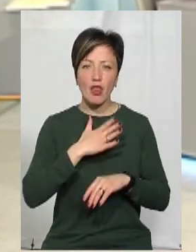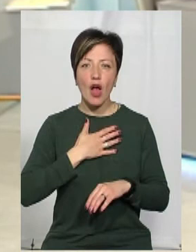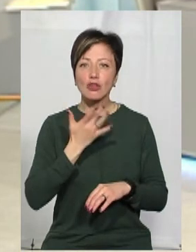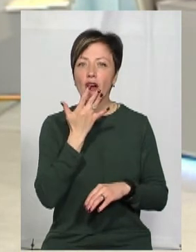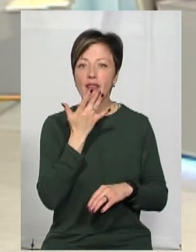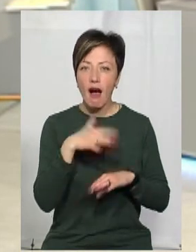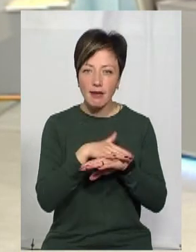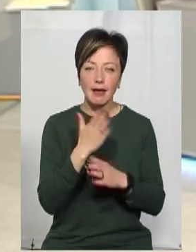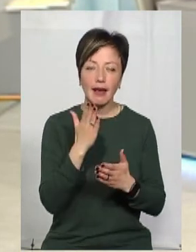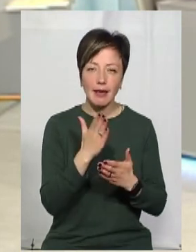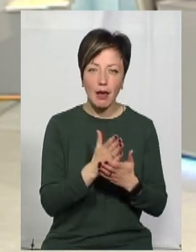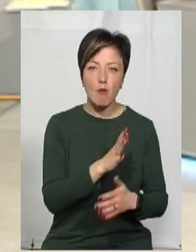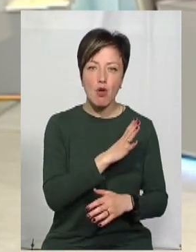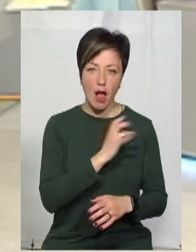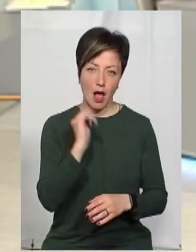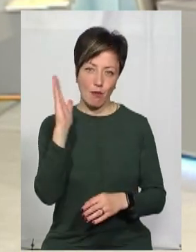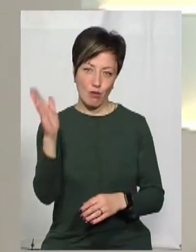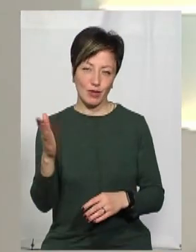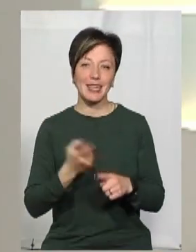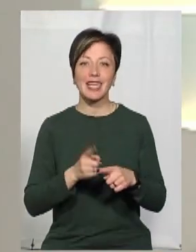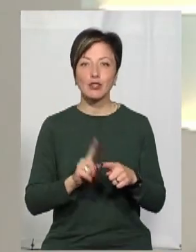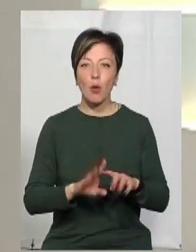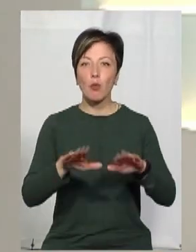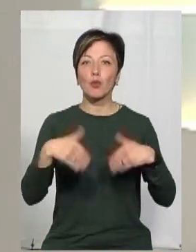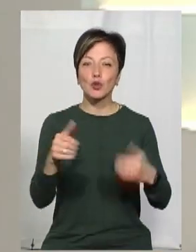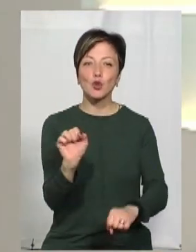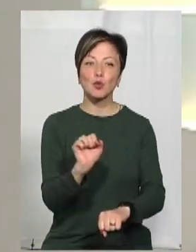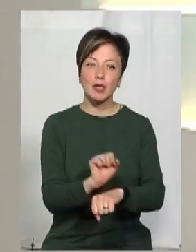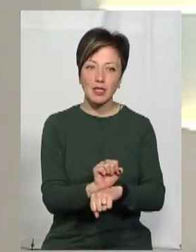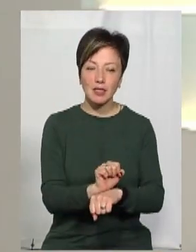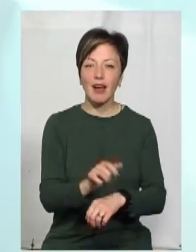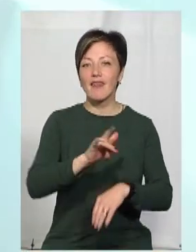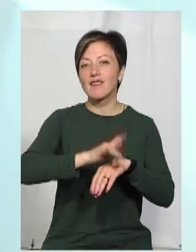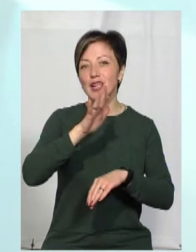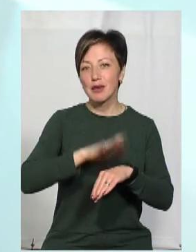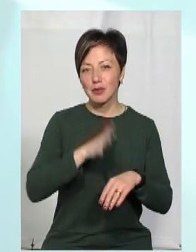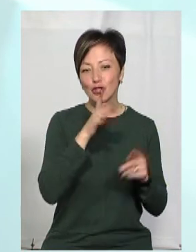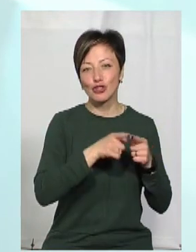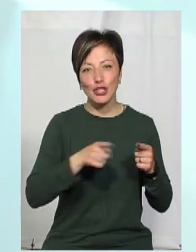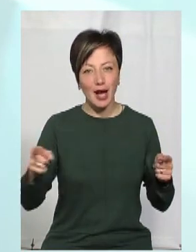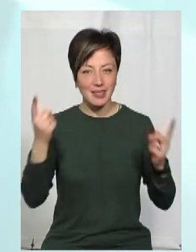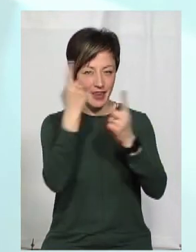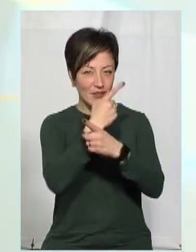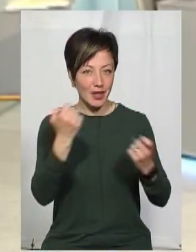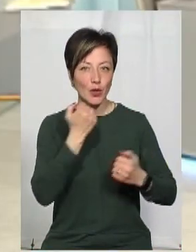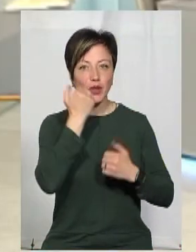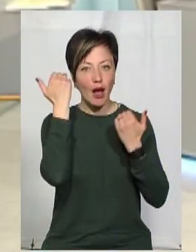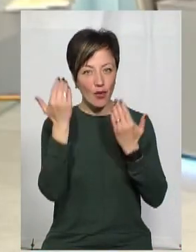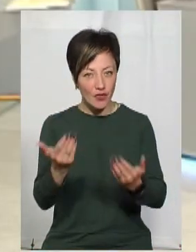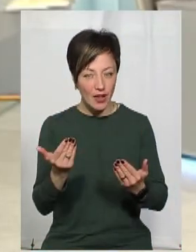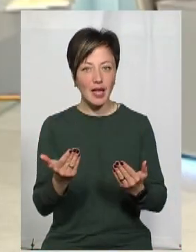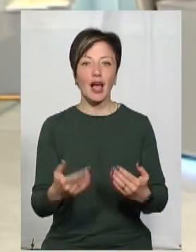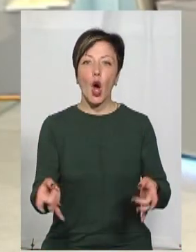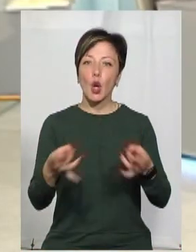нація була, є і буде. От на цьому пропоную і зупинитися, бо вже вичерпали ми час нашого ефіру. Я дякую, що ви